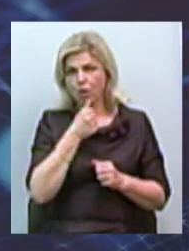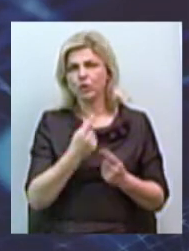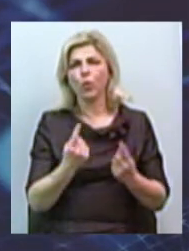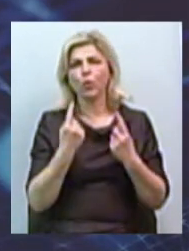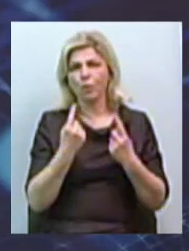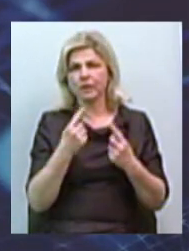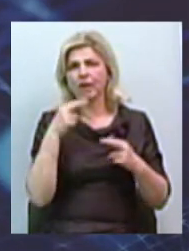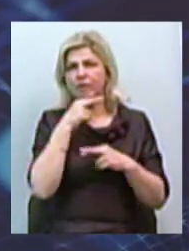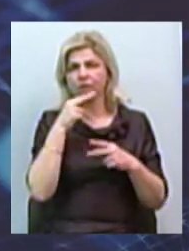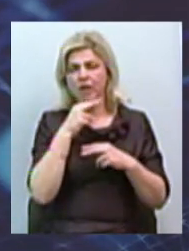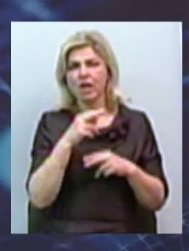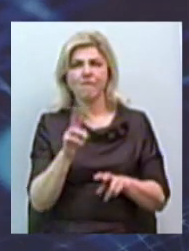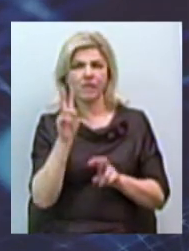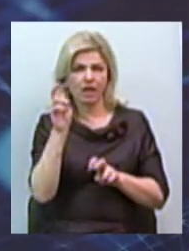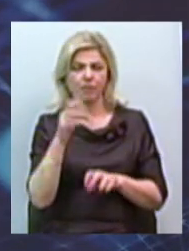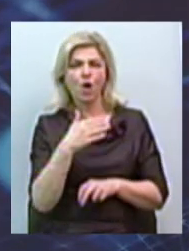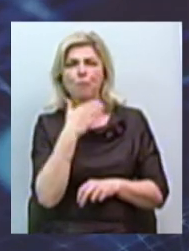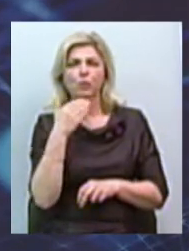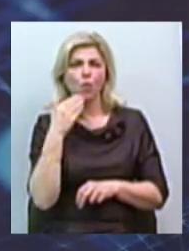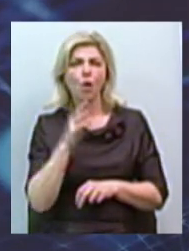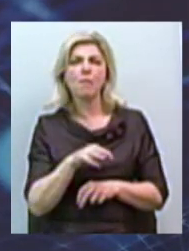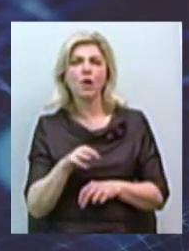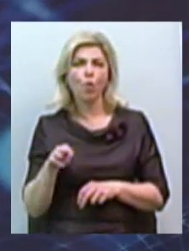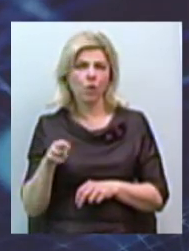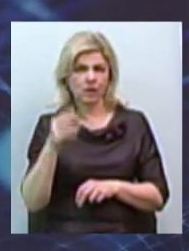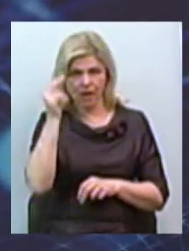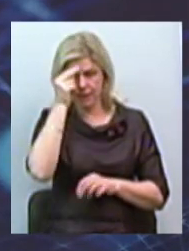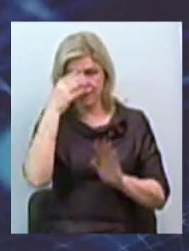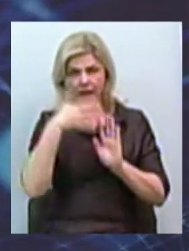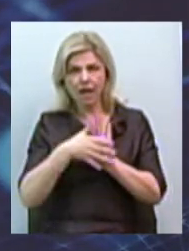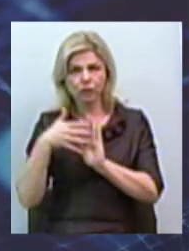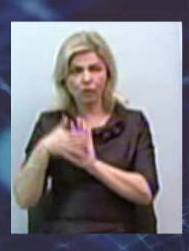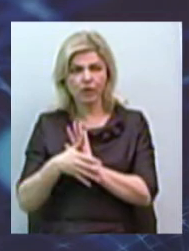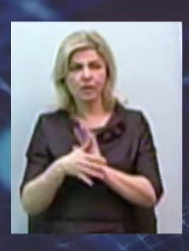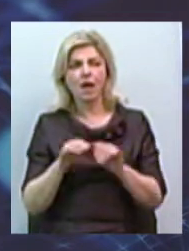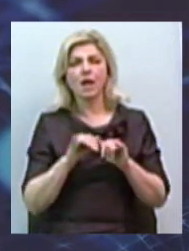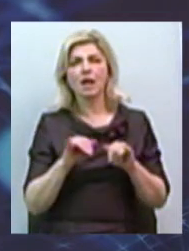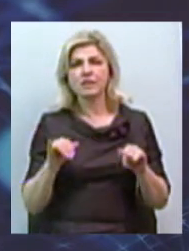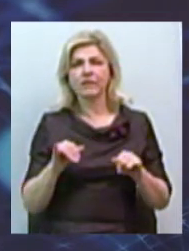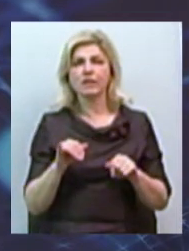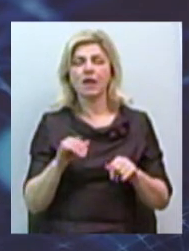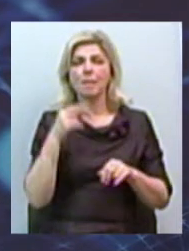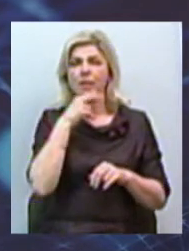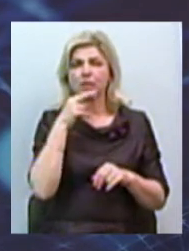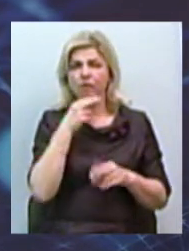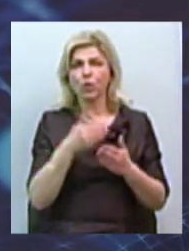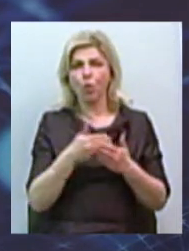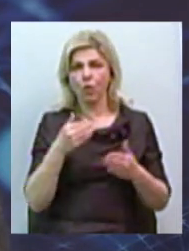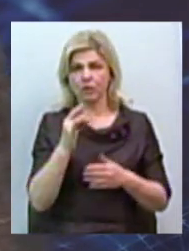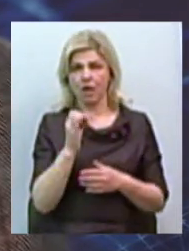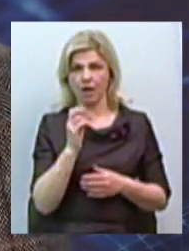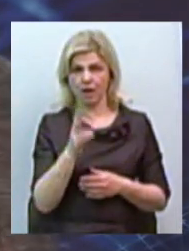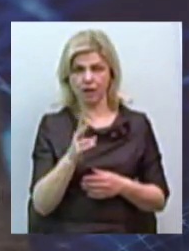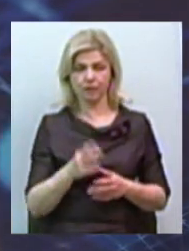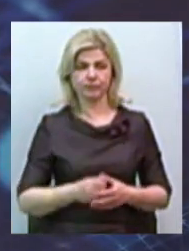многомиллионные исследования по развитию медикаментов от рака. Это наиболее